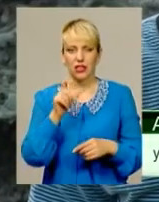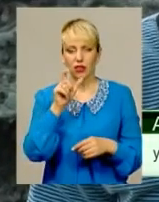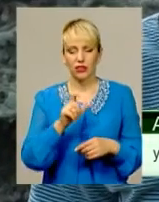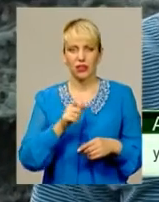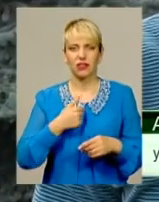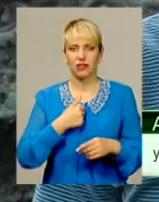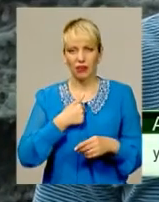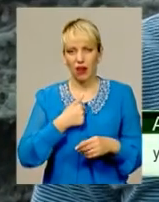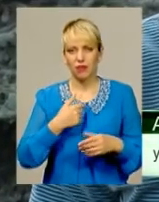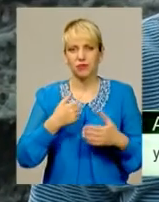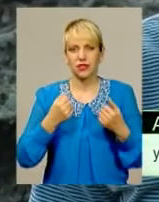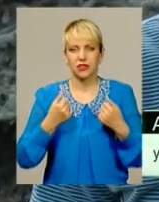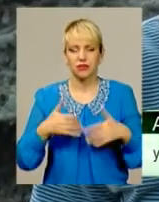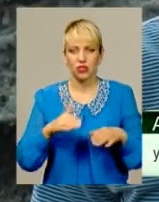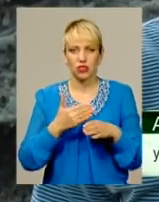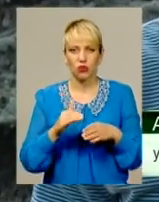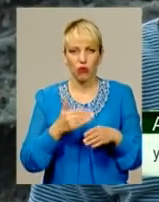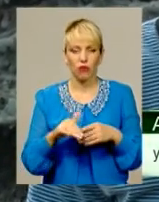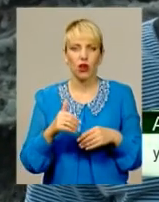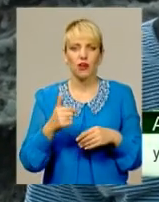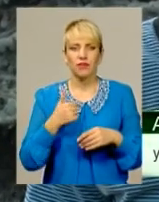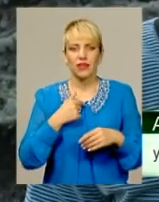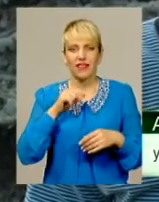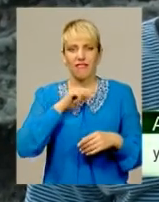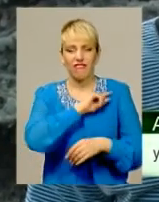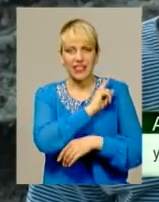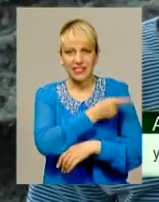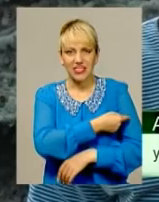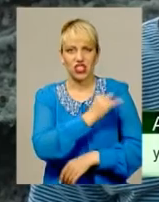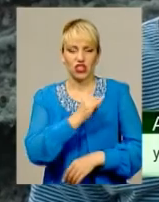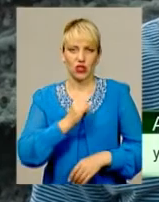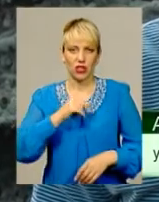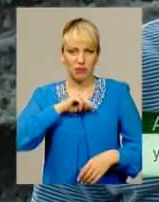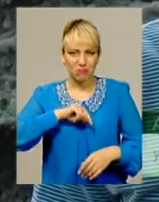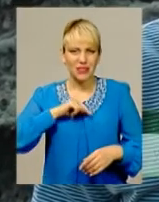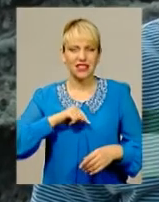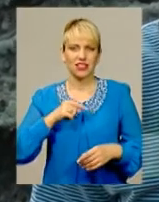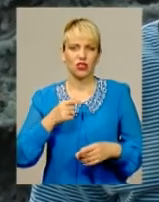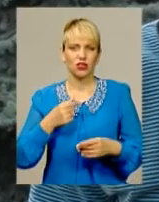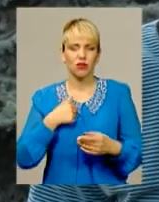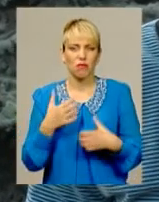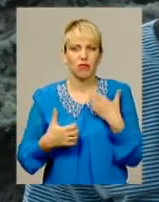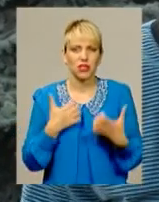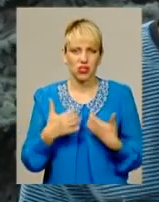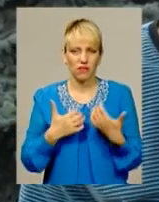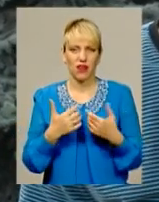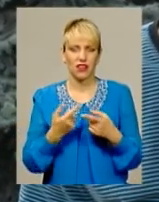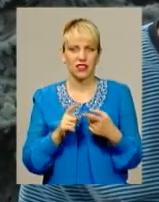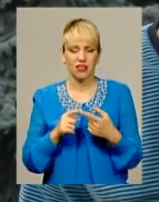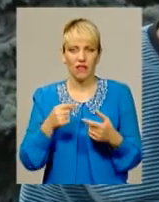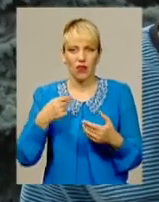і психічної. Всі переживання, вони дуже гнітучі діють на людину після